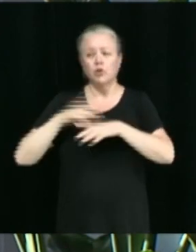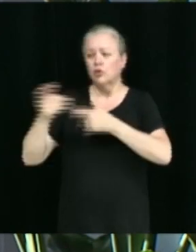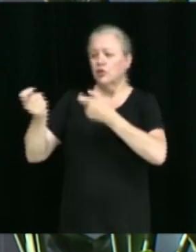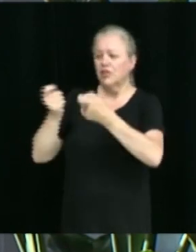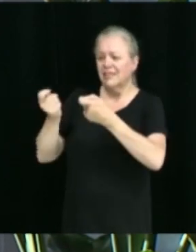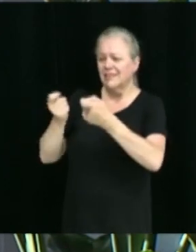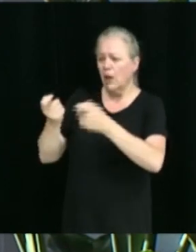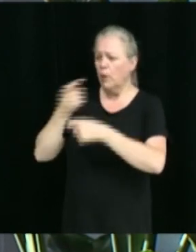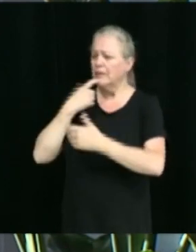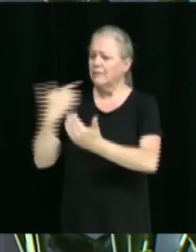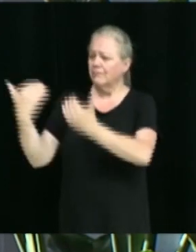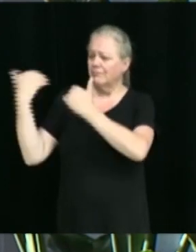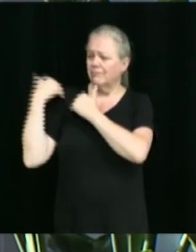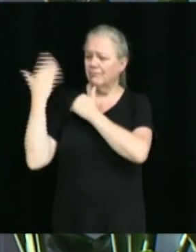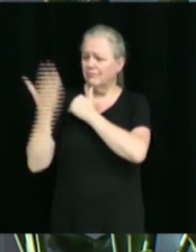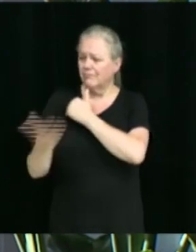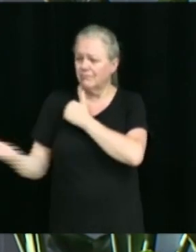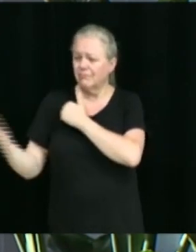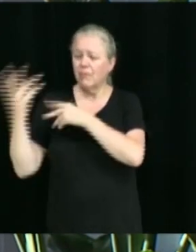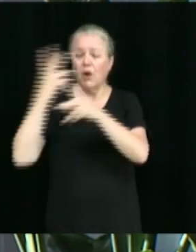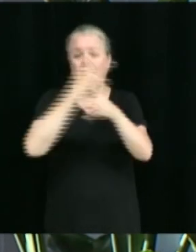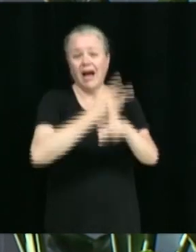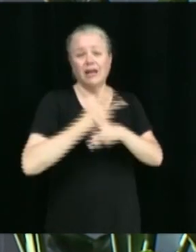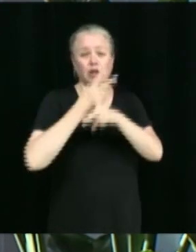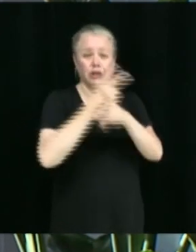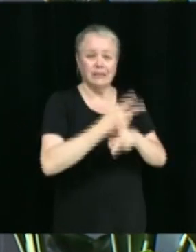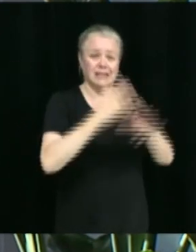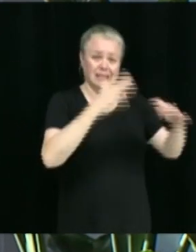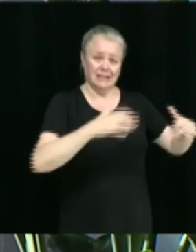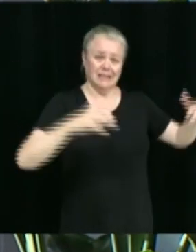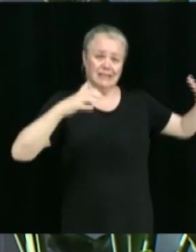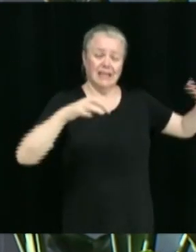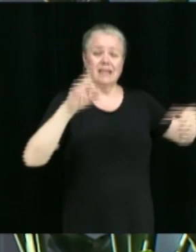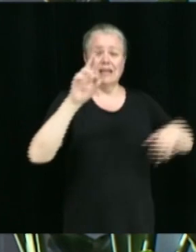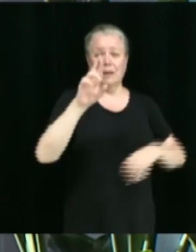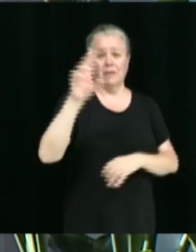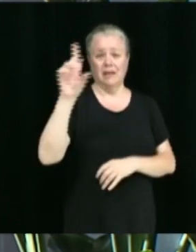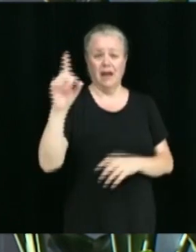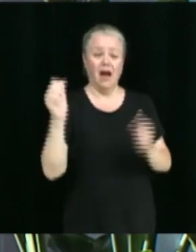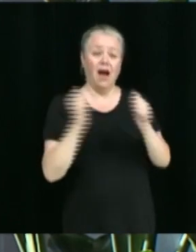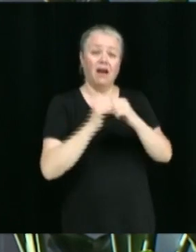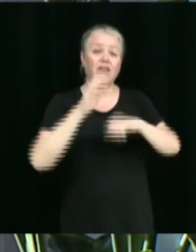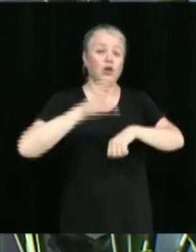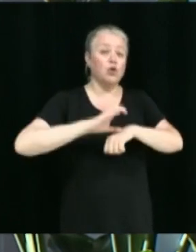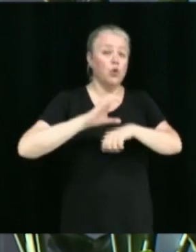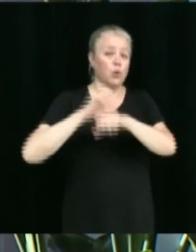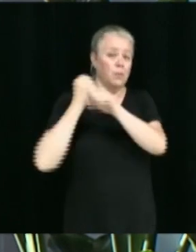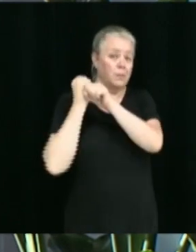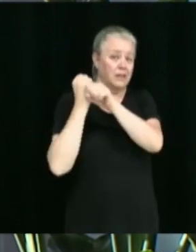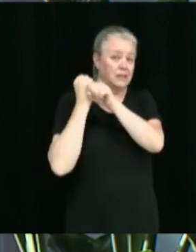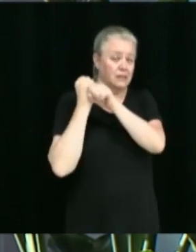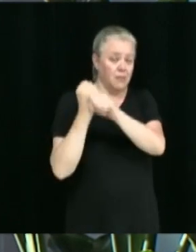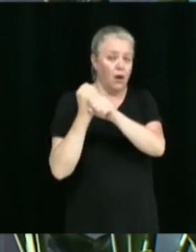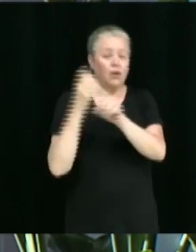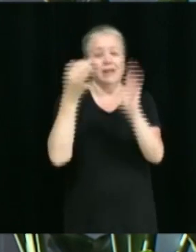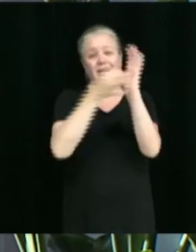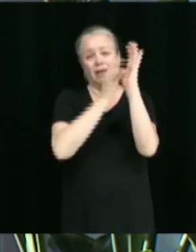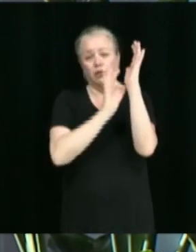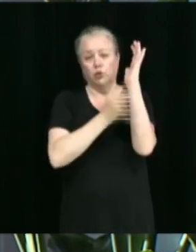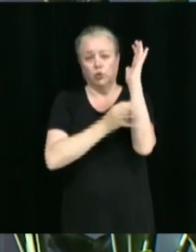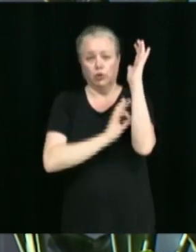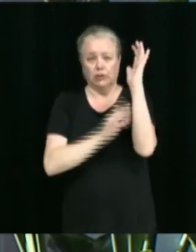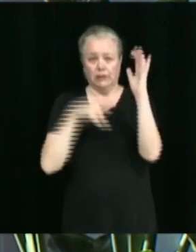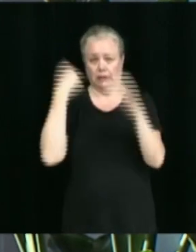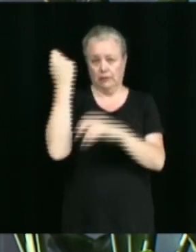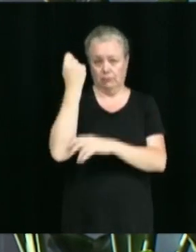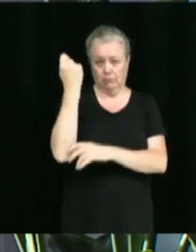et l'entretien du stade Rémy-Déhay avec le club de baseball Le Cactus de Victoriaville. Cette entente étant valide pour une durée de trois